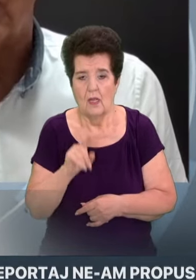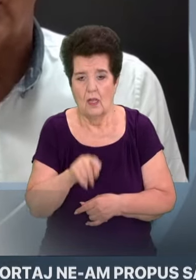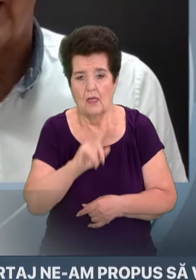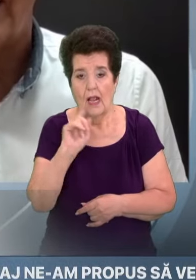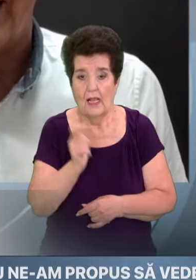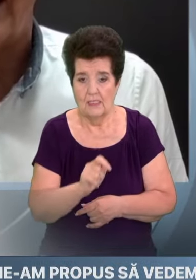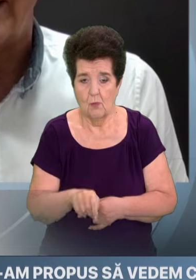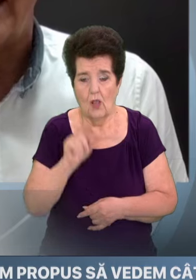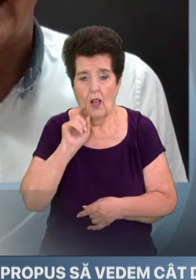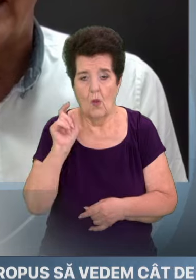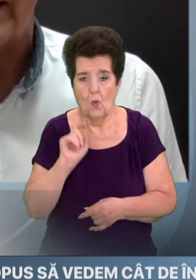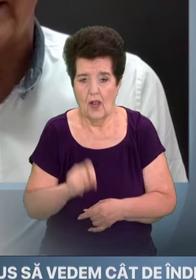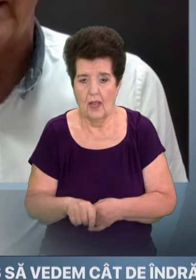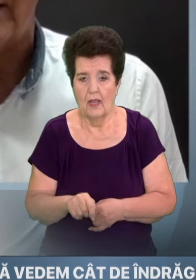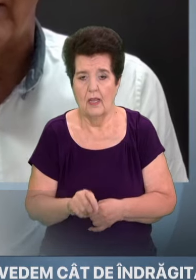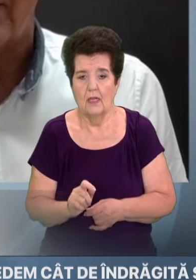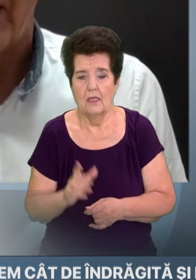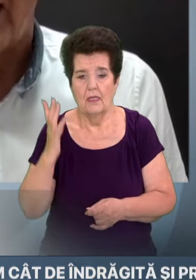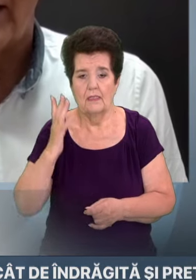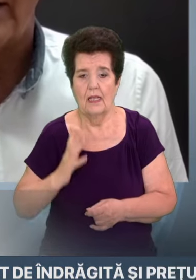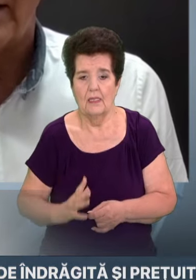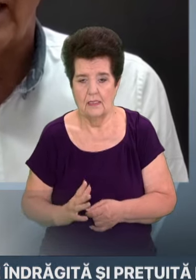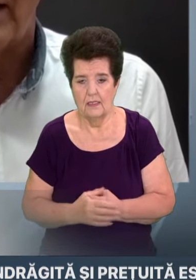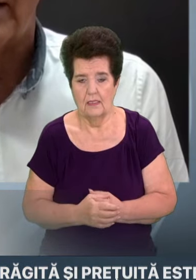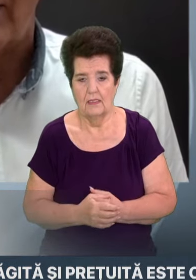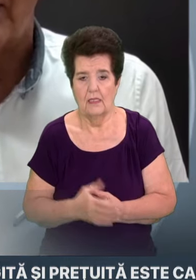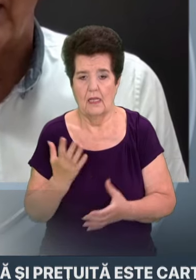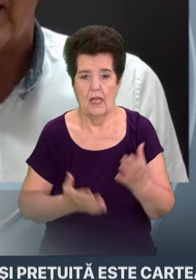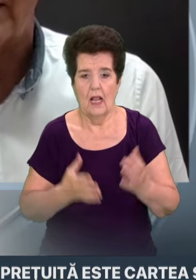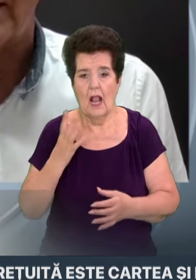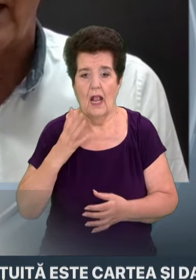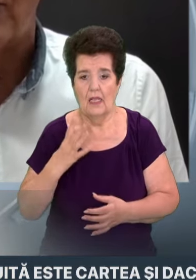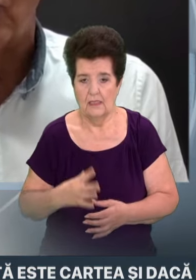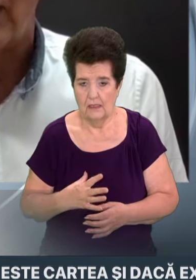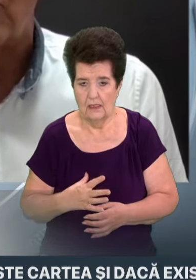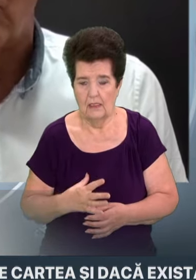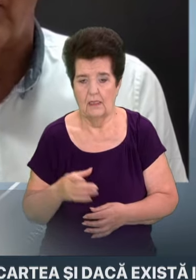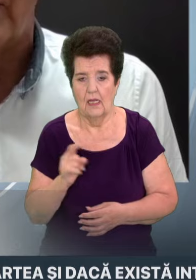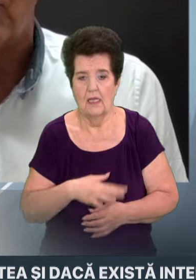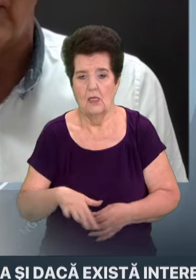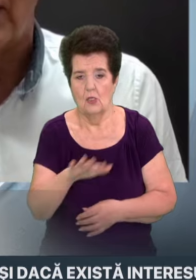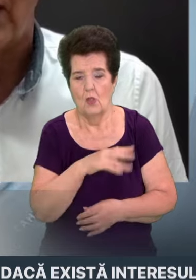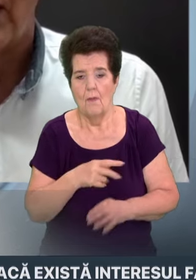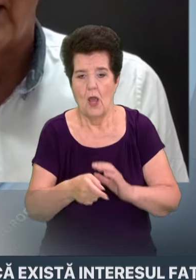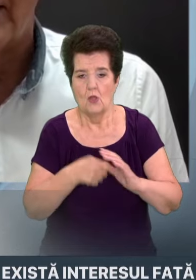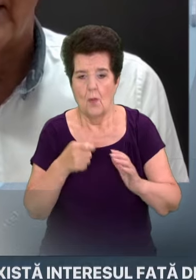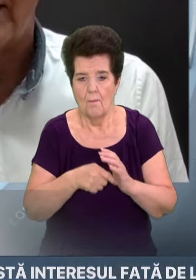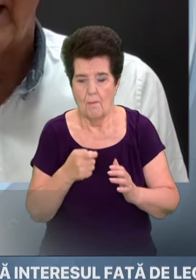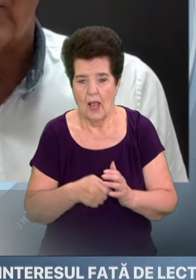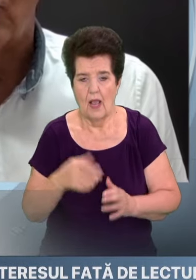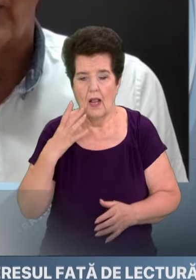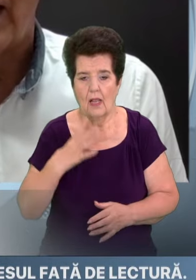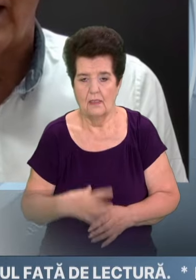în care Ucraina stă, reziste. A rezista înseamnă a rezista în zona Donbassului, a